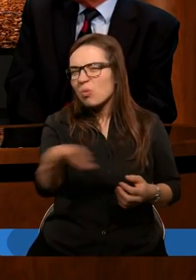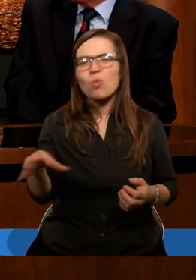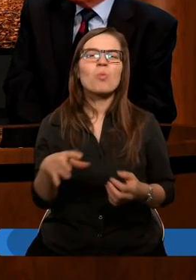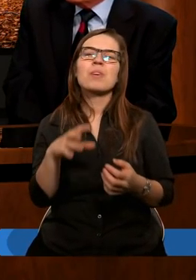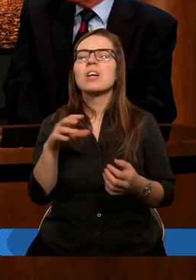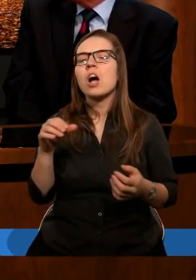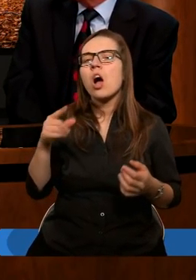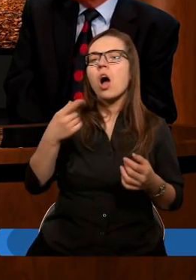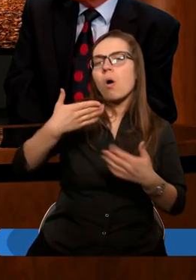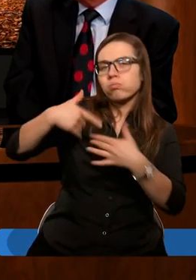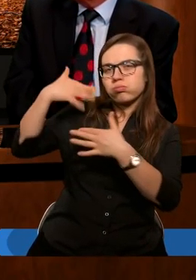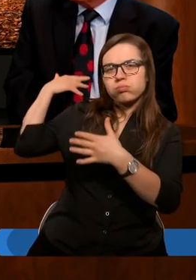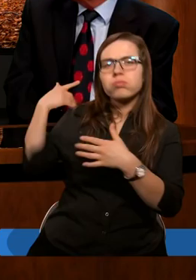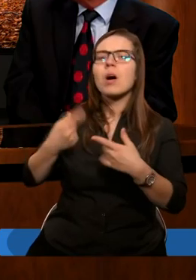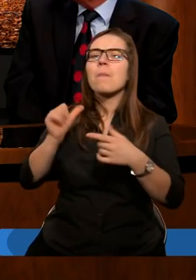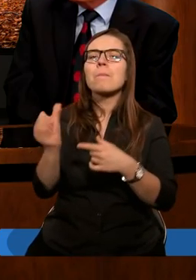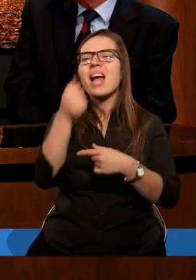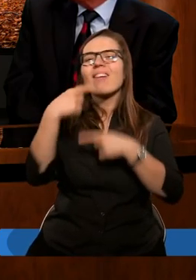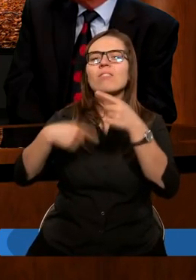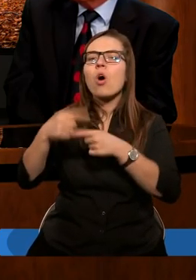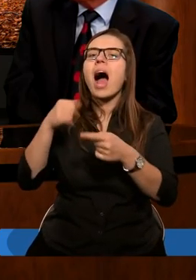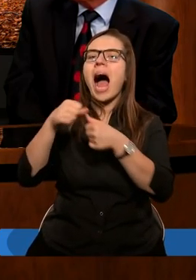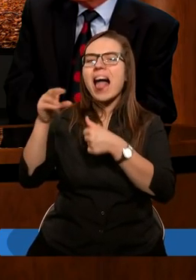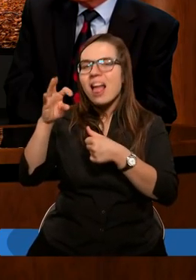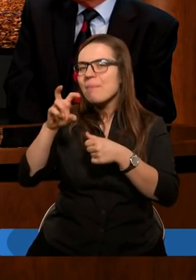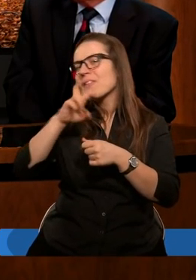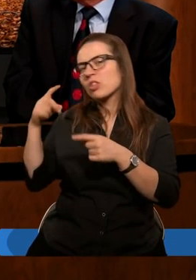Dla pierworodnych na przykład miał pewne plany,